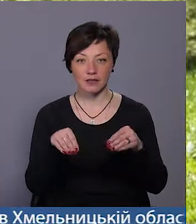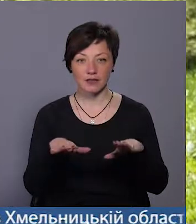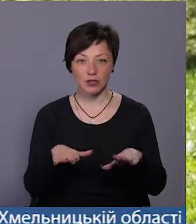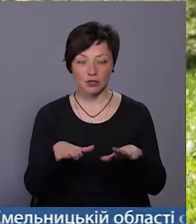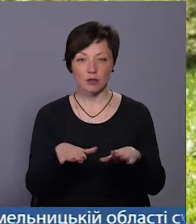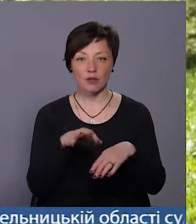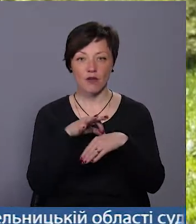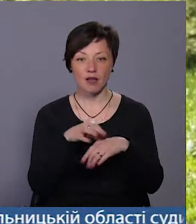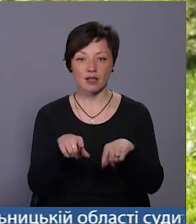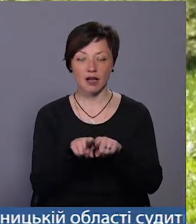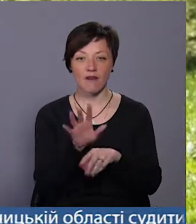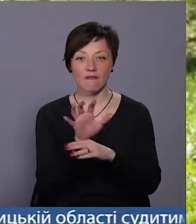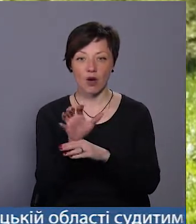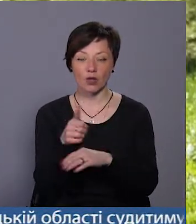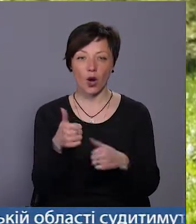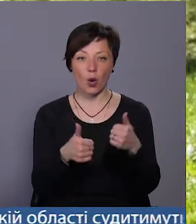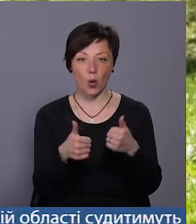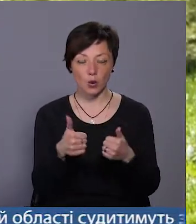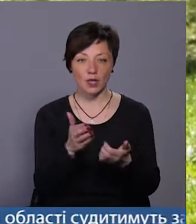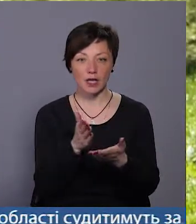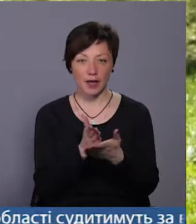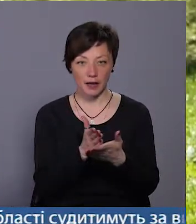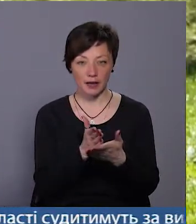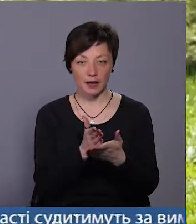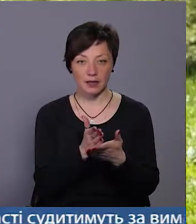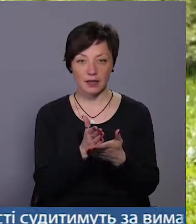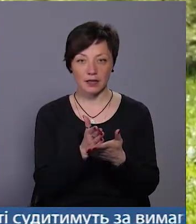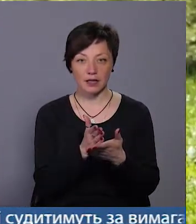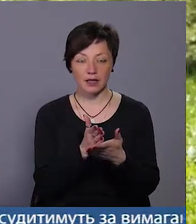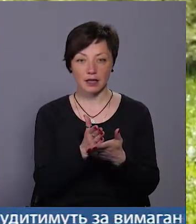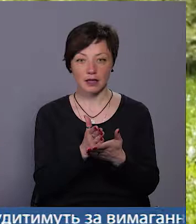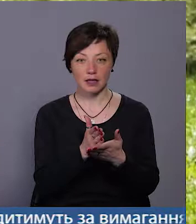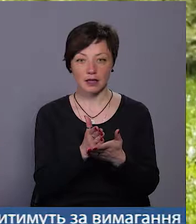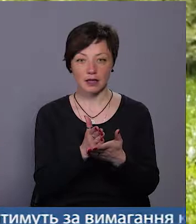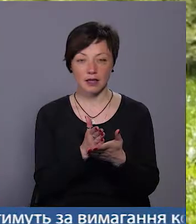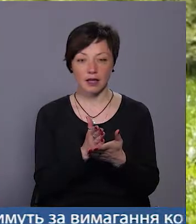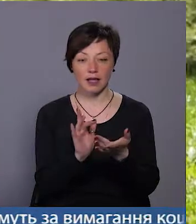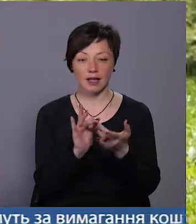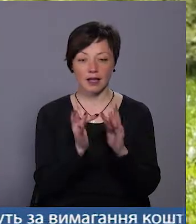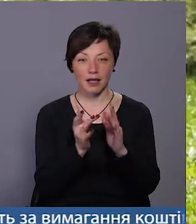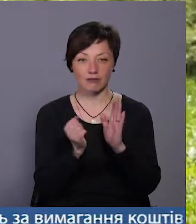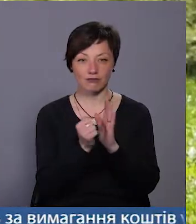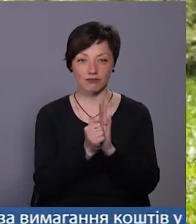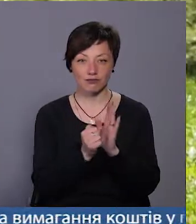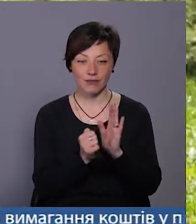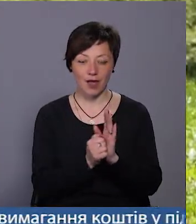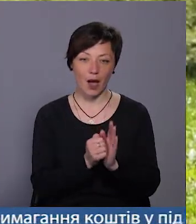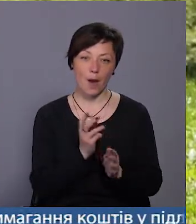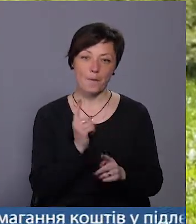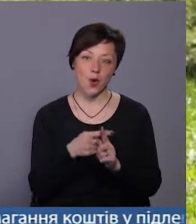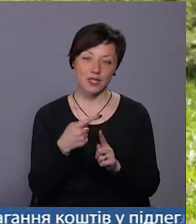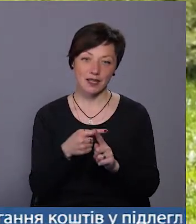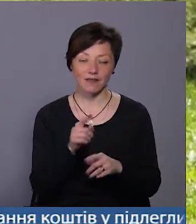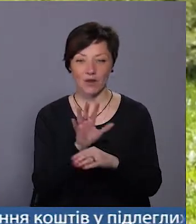такий фотоконкурс, метою якого є заполонити стрічку у соцмережах позитивними фотографіями,